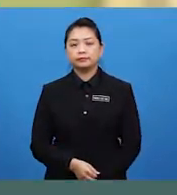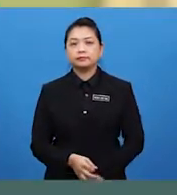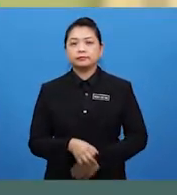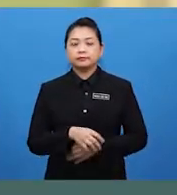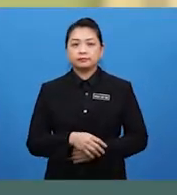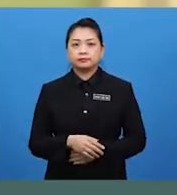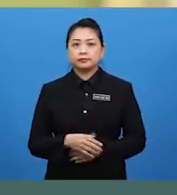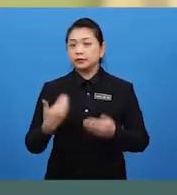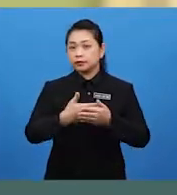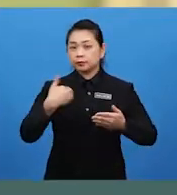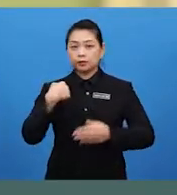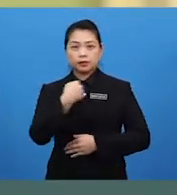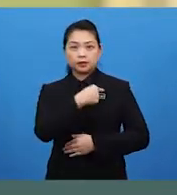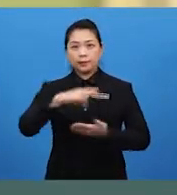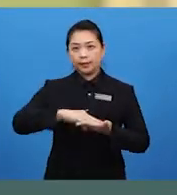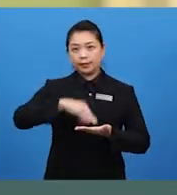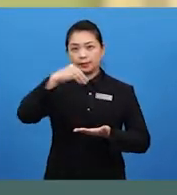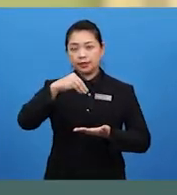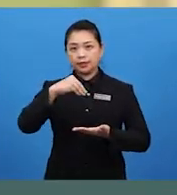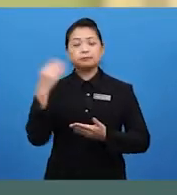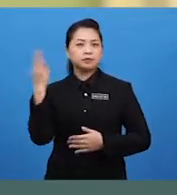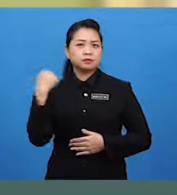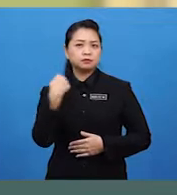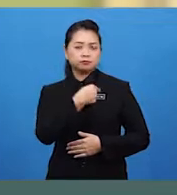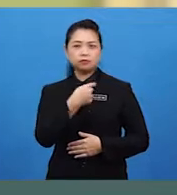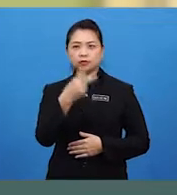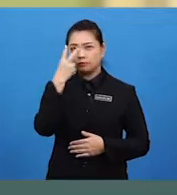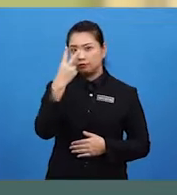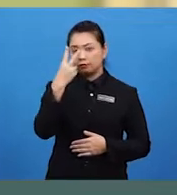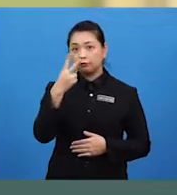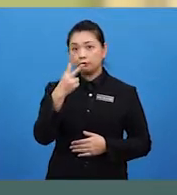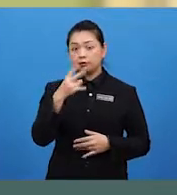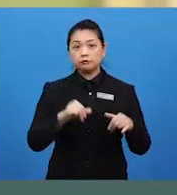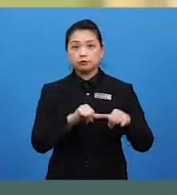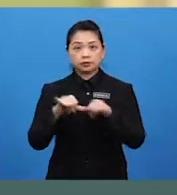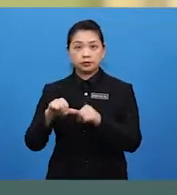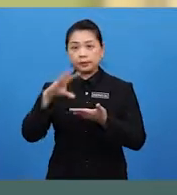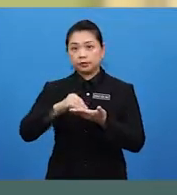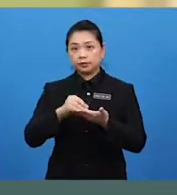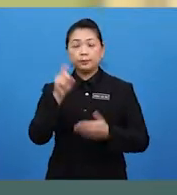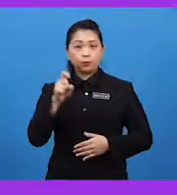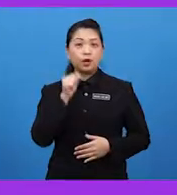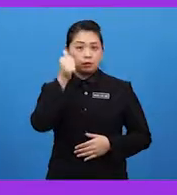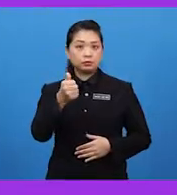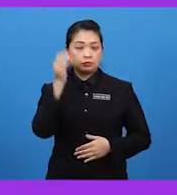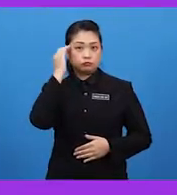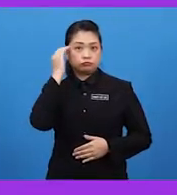Sebelum kita belajar, mari kita perhatikan standar pembelajaran yang perlu anda kuasai.